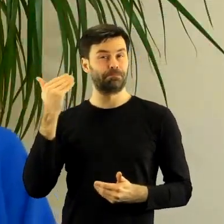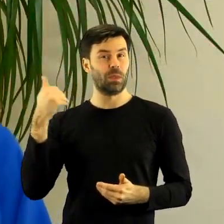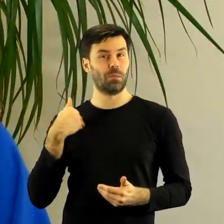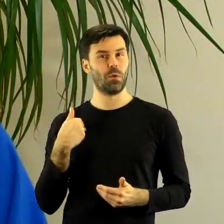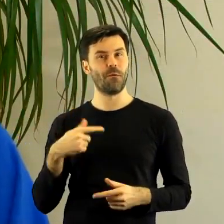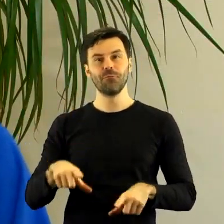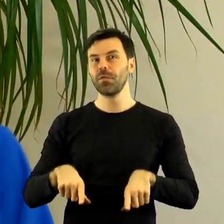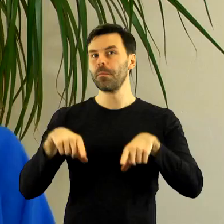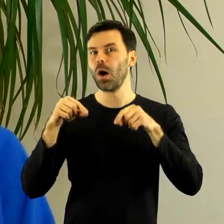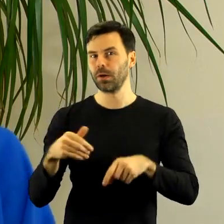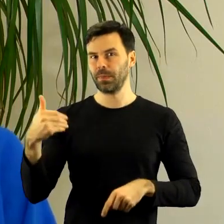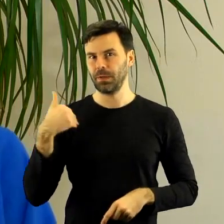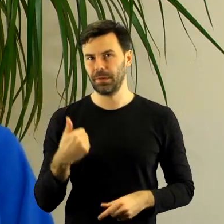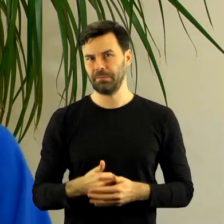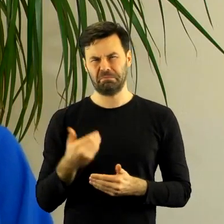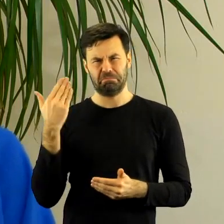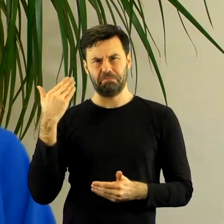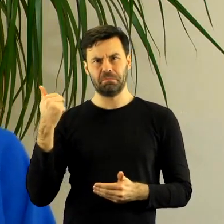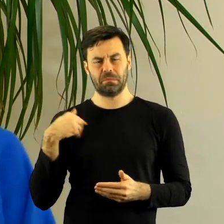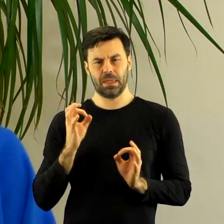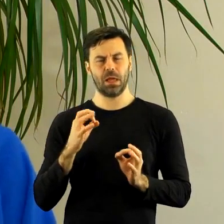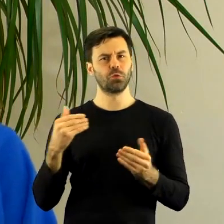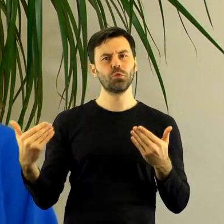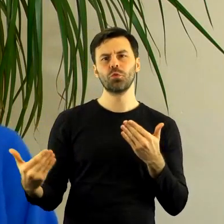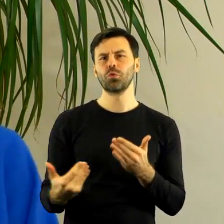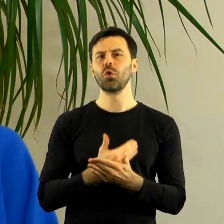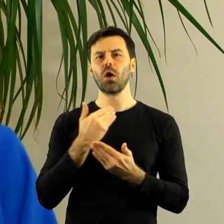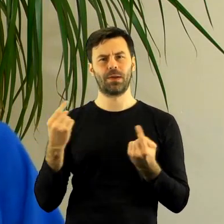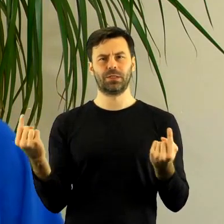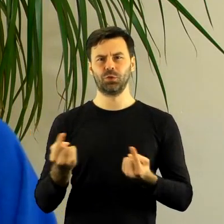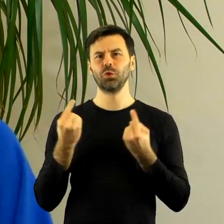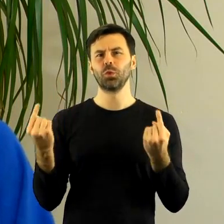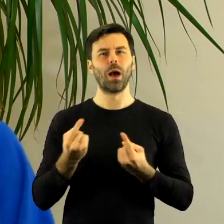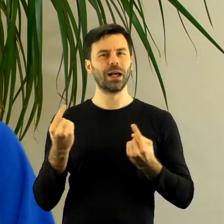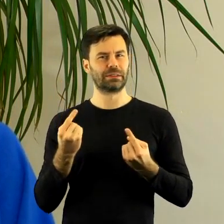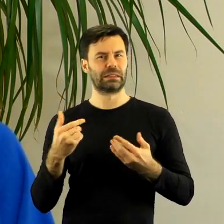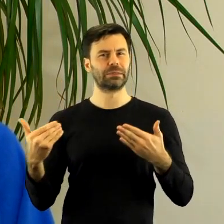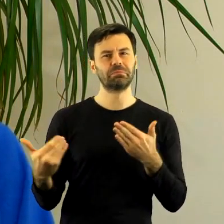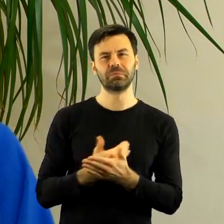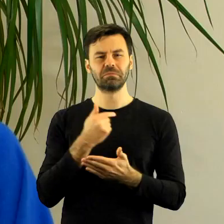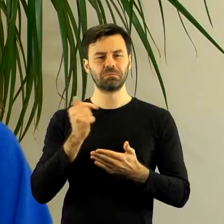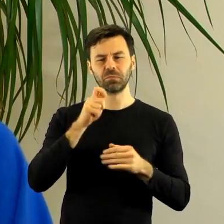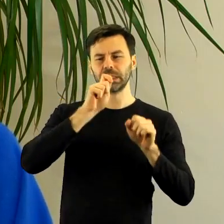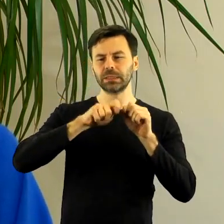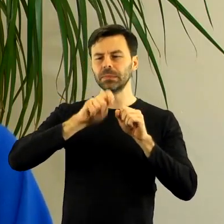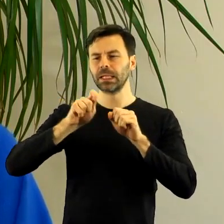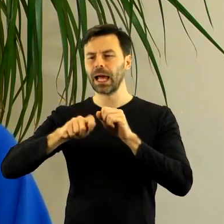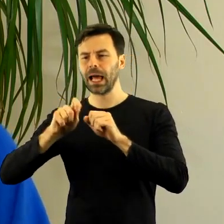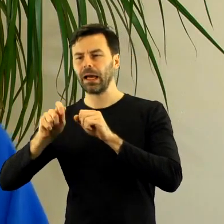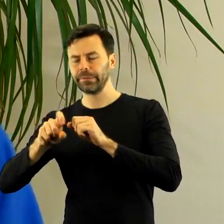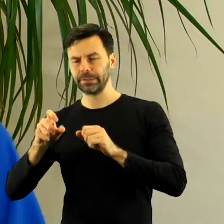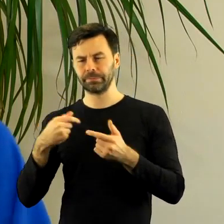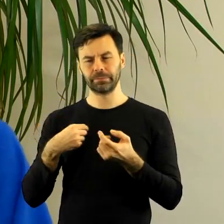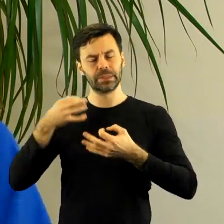mentalnej najpierw przestrzeni, potem w fizycznej zaczęliśmy ingerować w miasto, porządkować